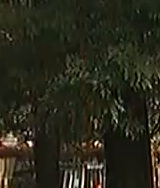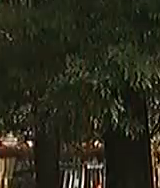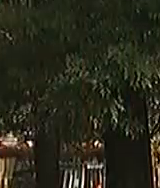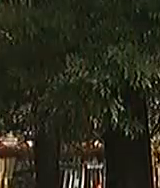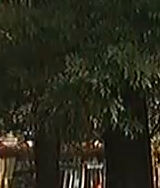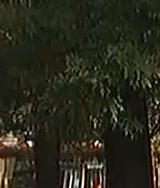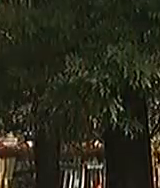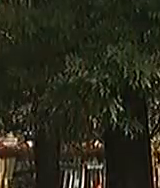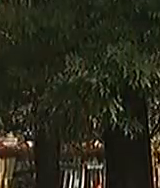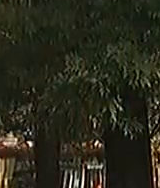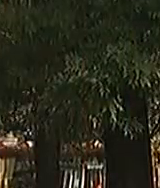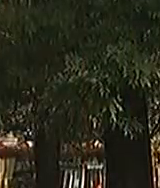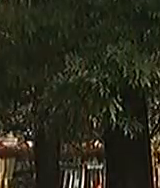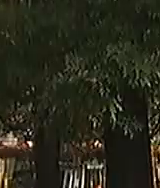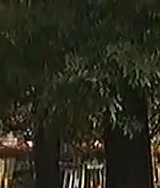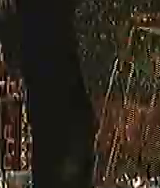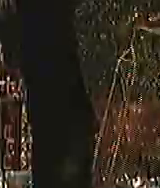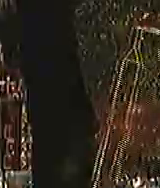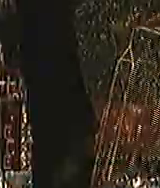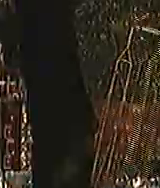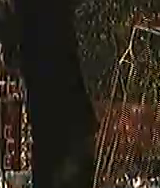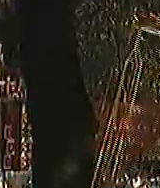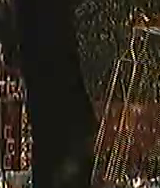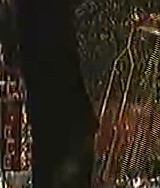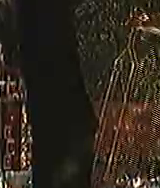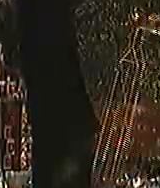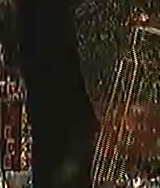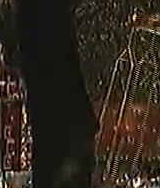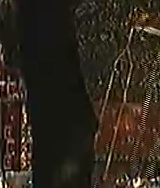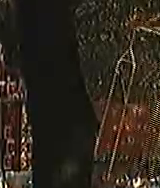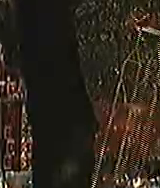Poseb maglovitog jutra, vreme sunčano i toplo, temperatura do 26 stepeni.